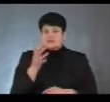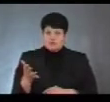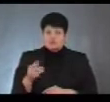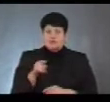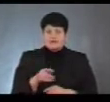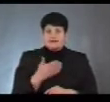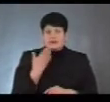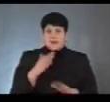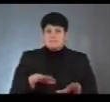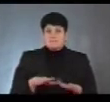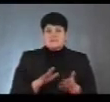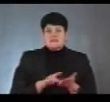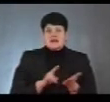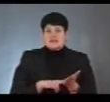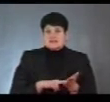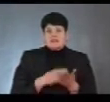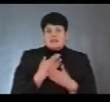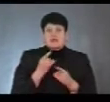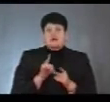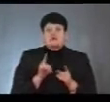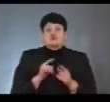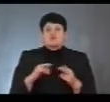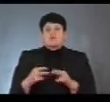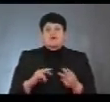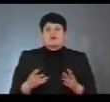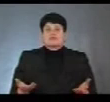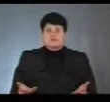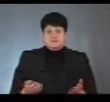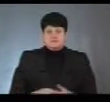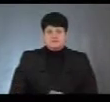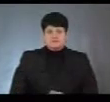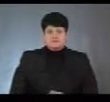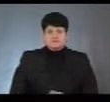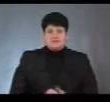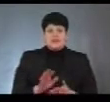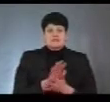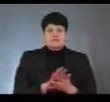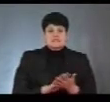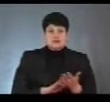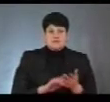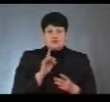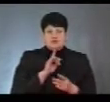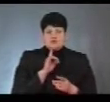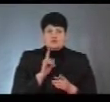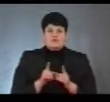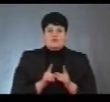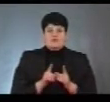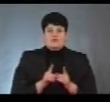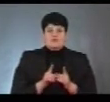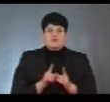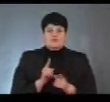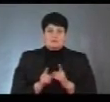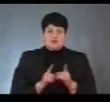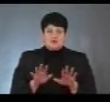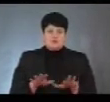в них немає місця реєстрації, то і міняти немає що на що. Написати заяву про тимчасову зміну місця голосування можна до